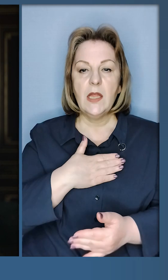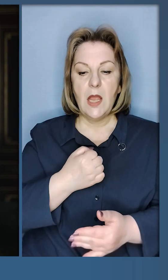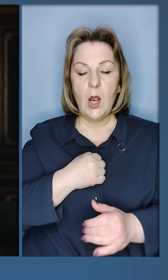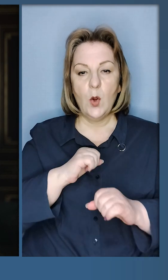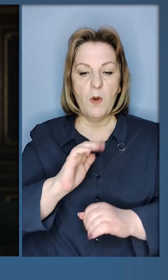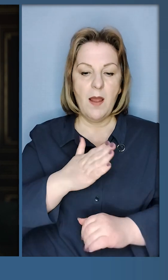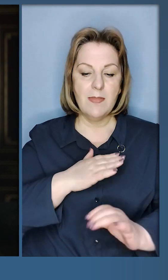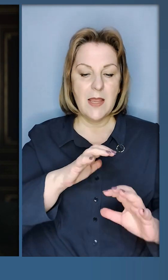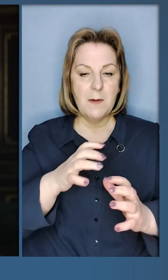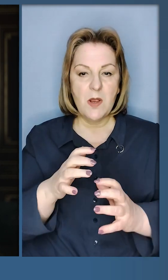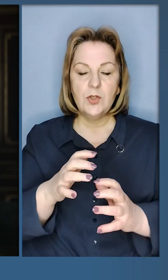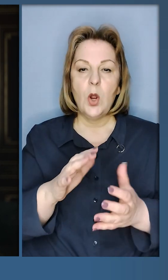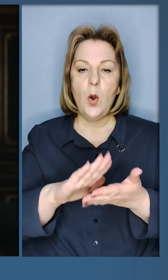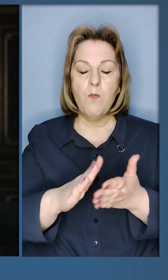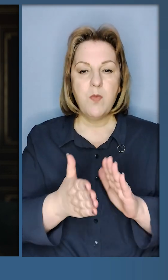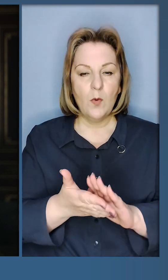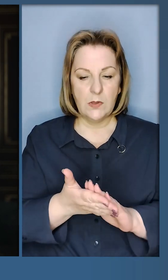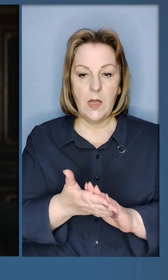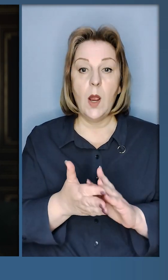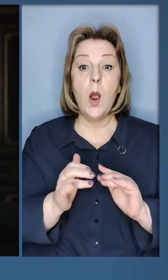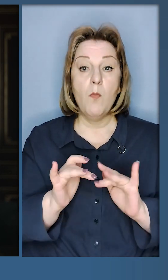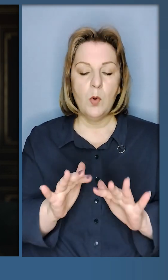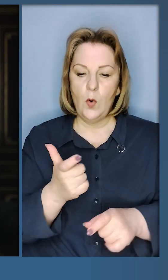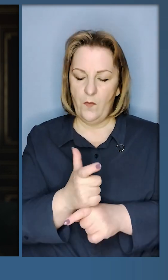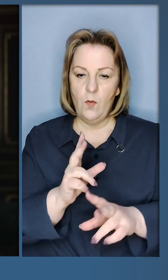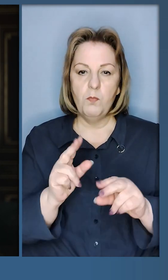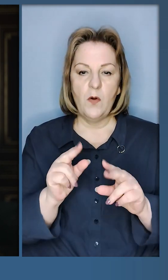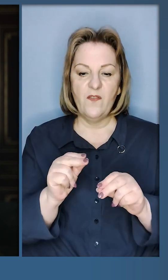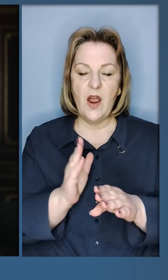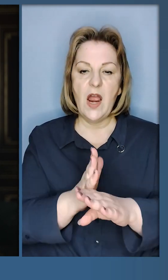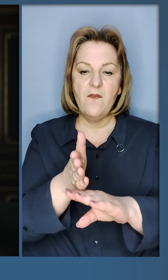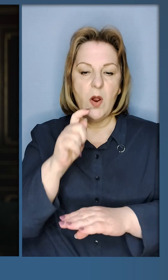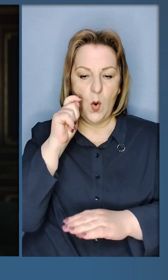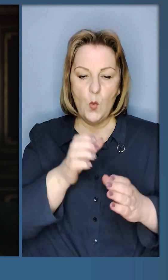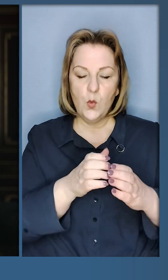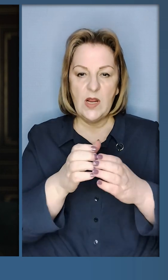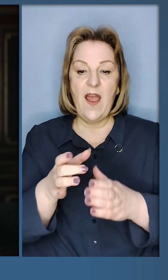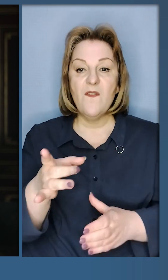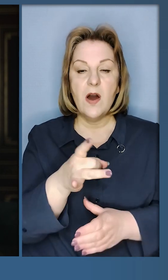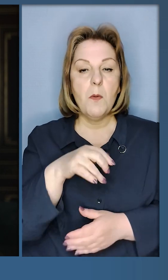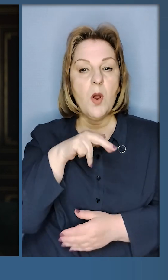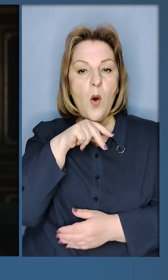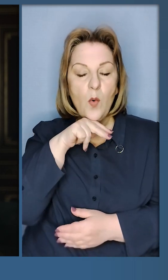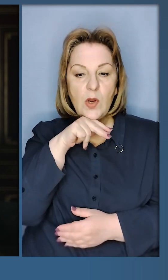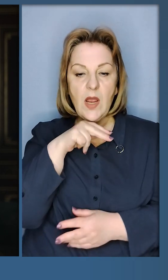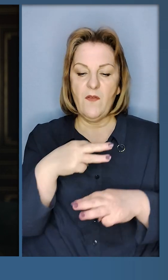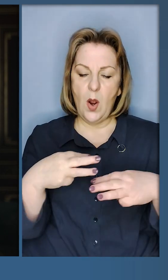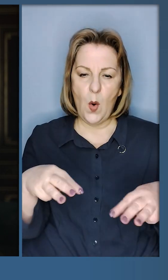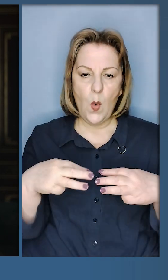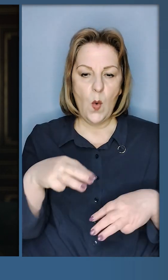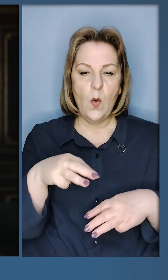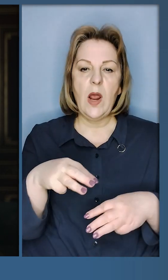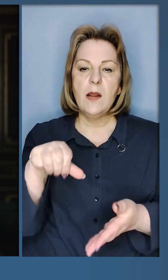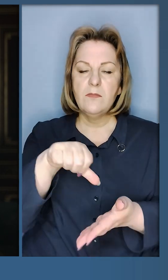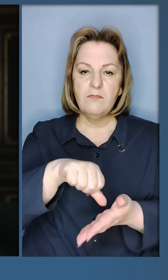оборони та наших міжнародних позицій. Пройшов і доволі успішний візит української делегації в Республіки Корея у